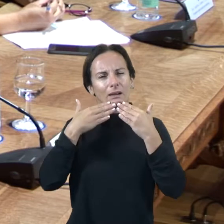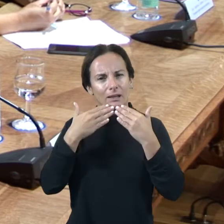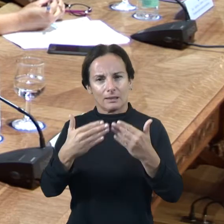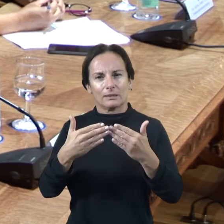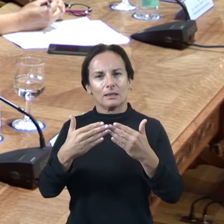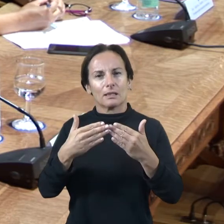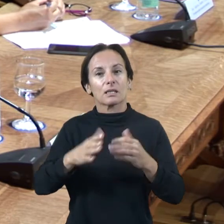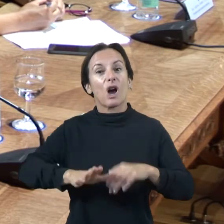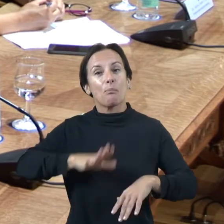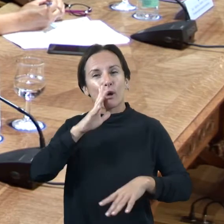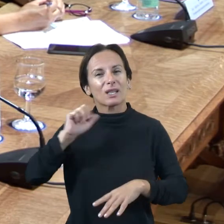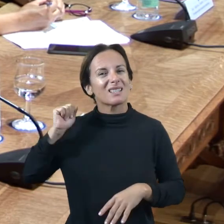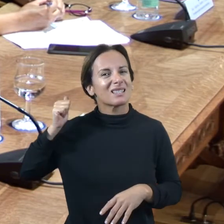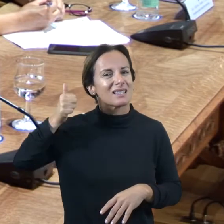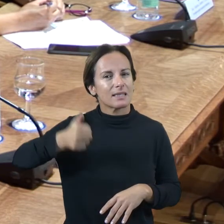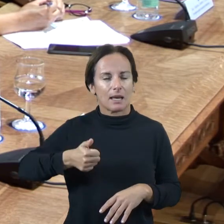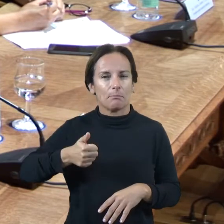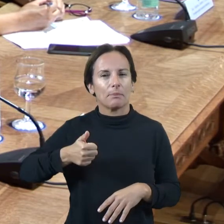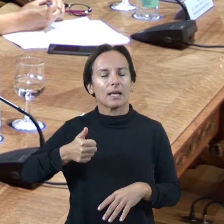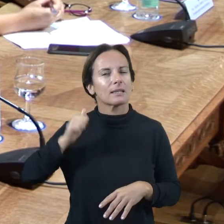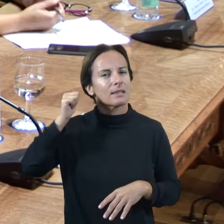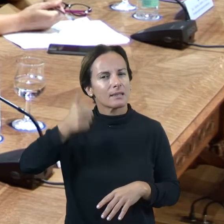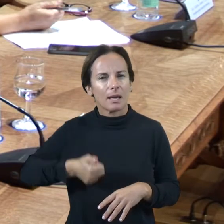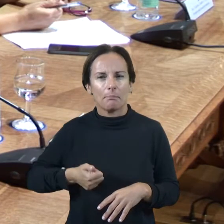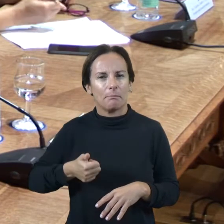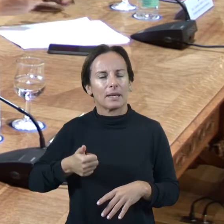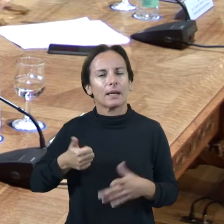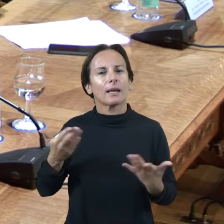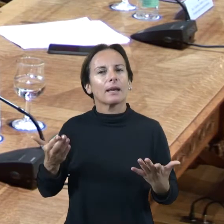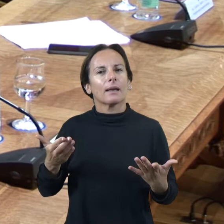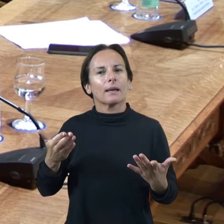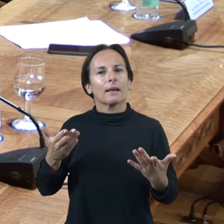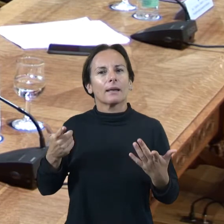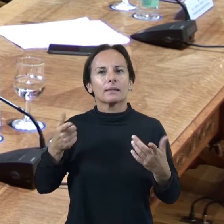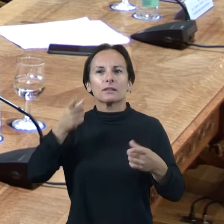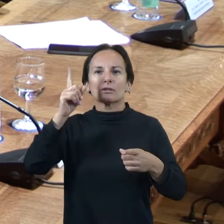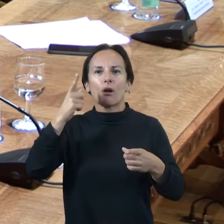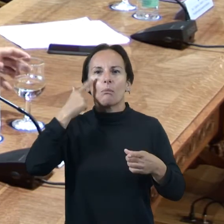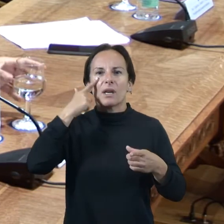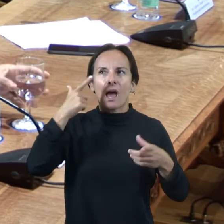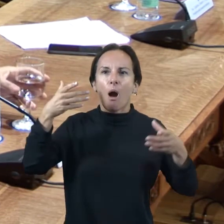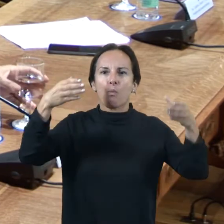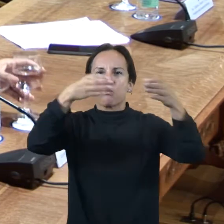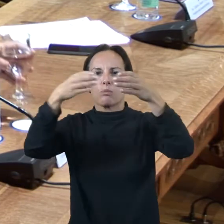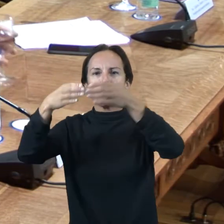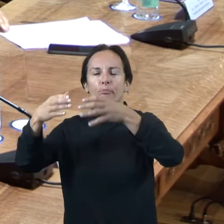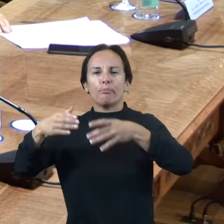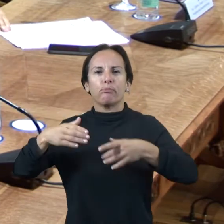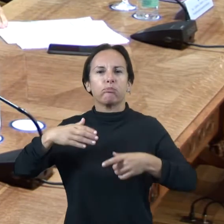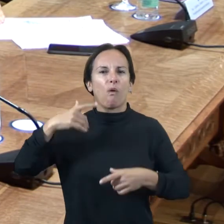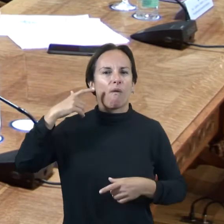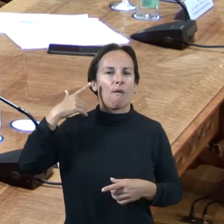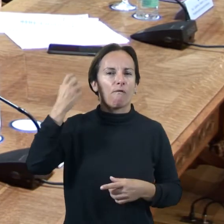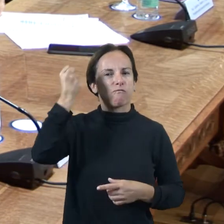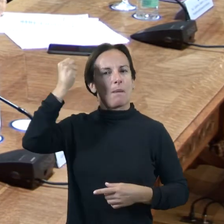que parec que sol viure que et sa base o sigui només se miren els equips grans els equips que queden